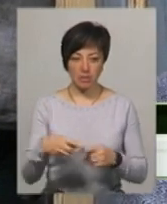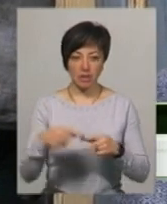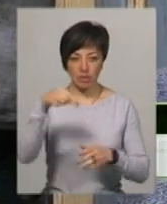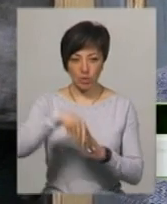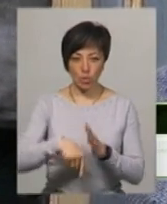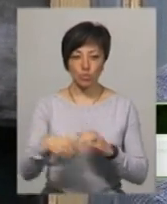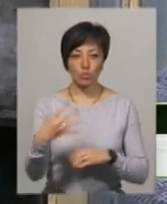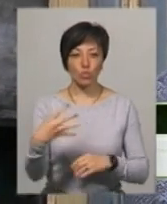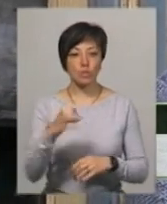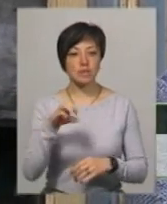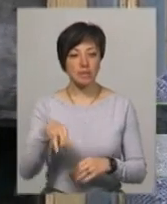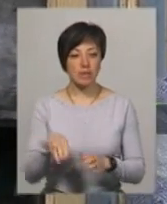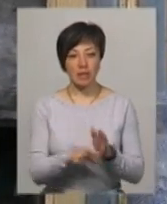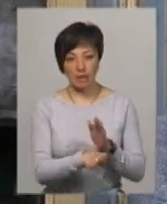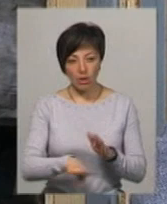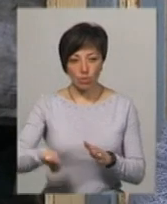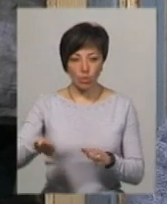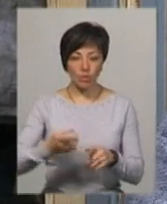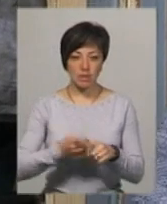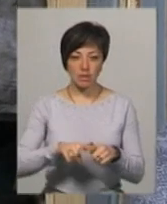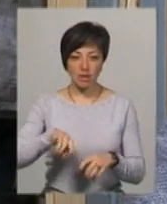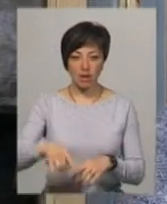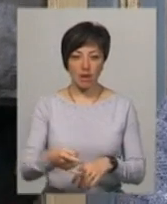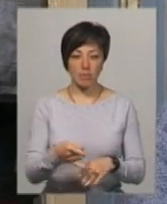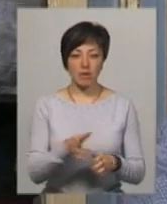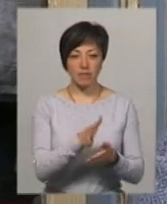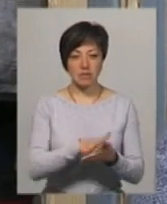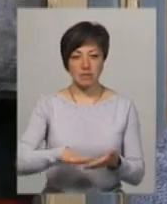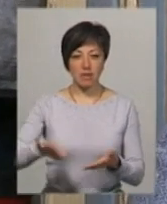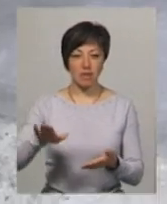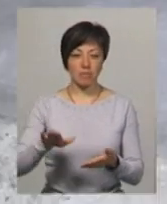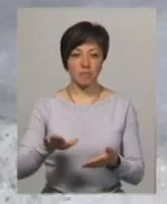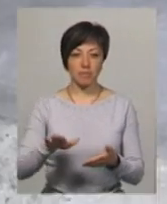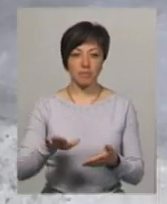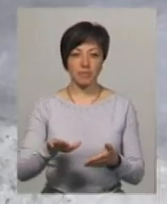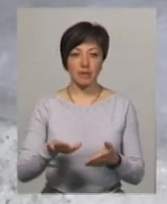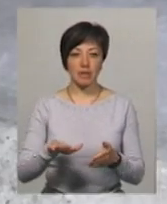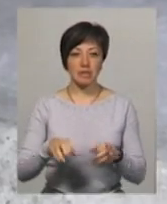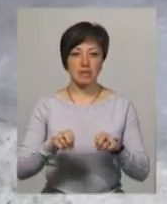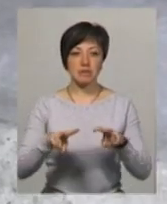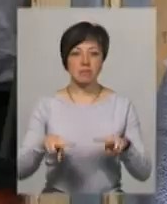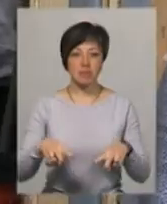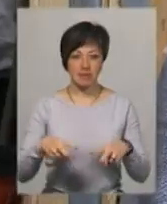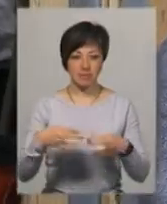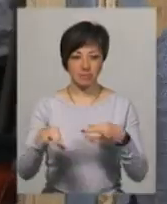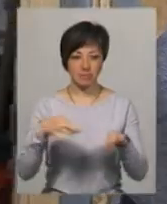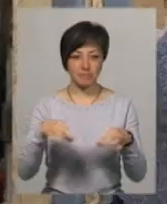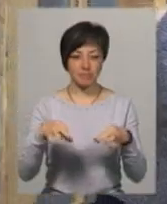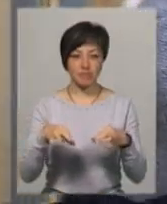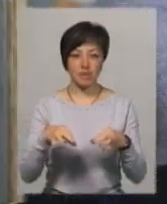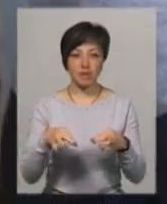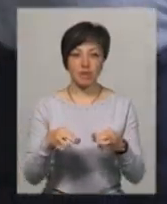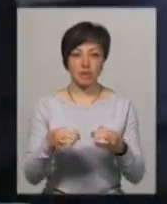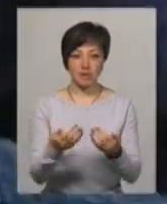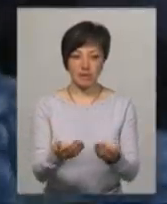На дно цієї ями вистилаємо геотекстиль або агроволокно. Стінки ями